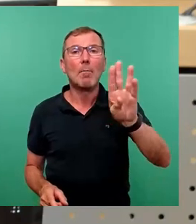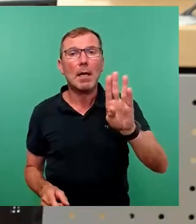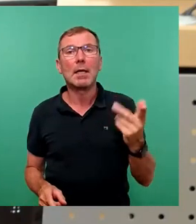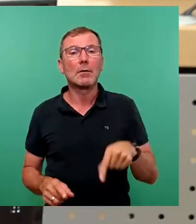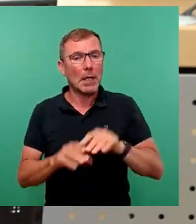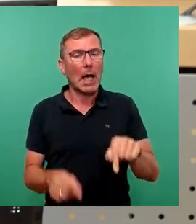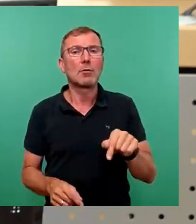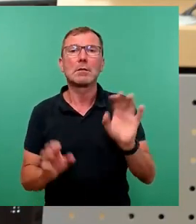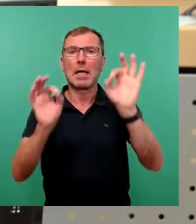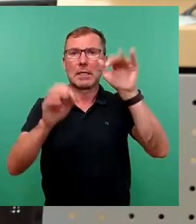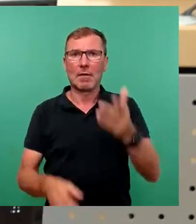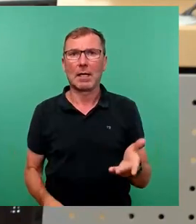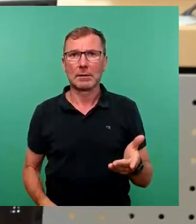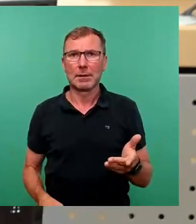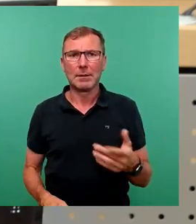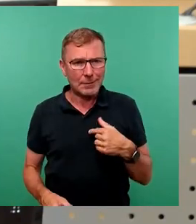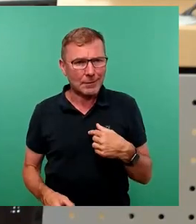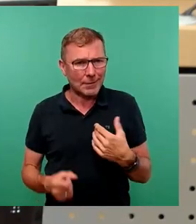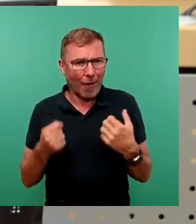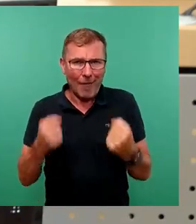Haushalt gefährden. Das muss man festhalten.